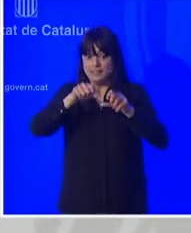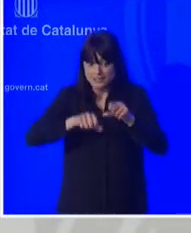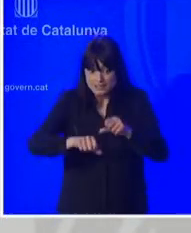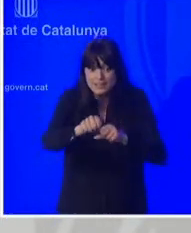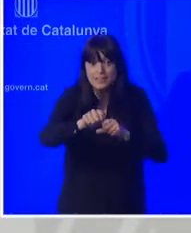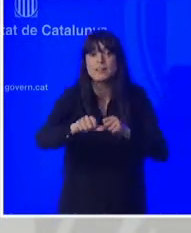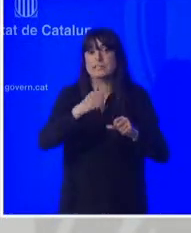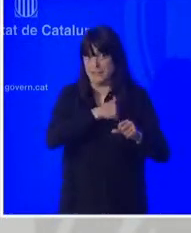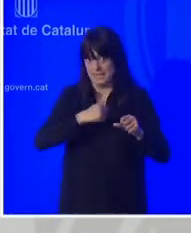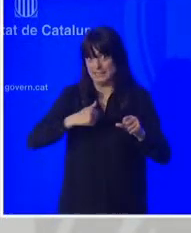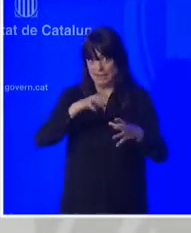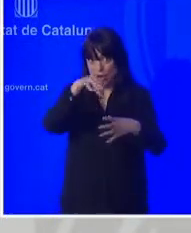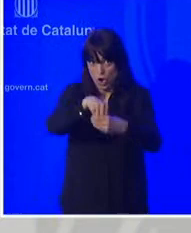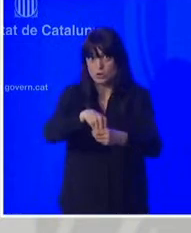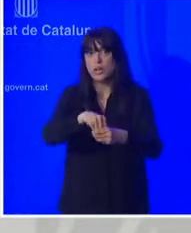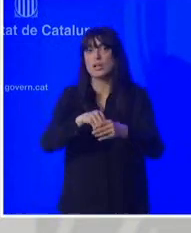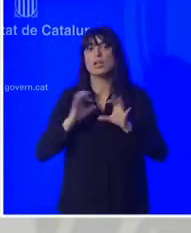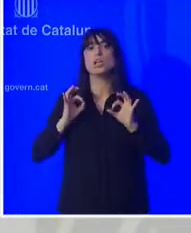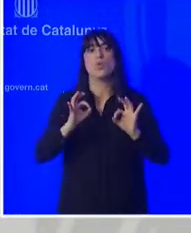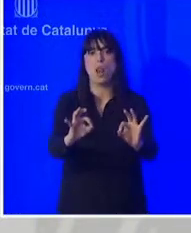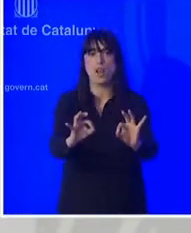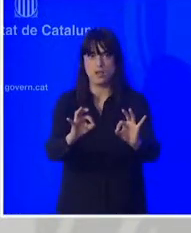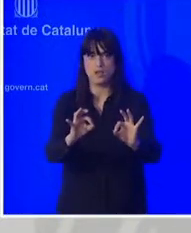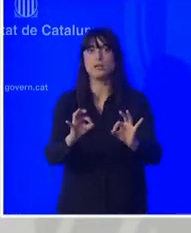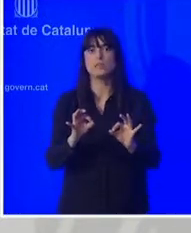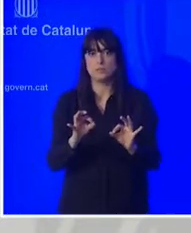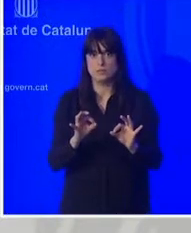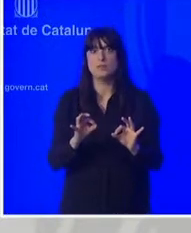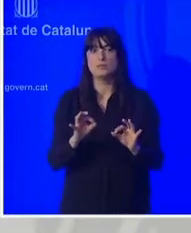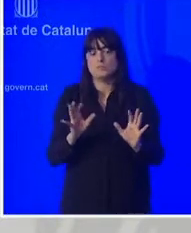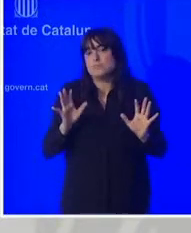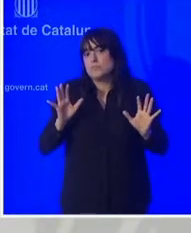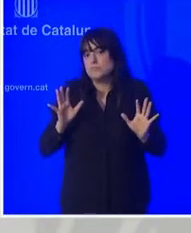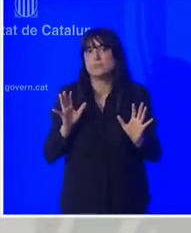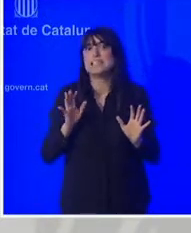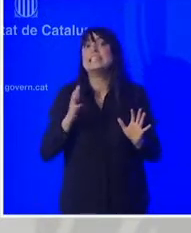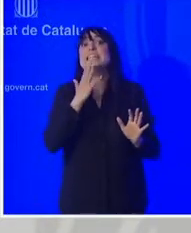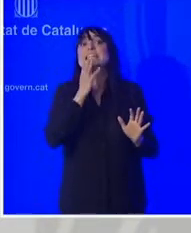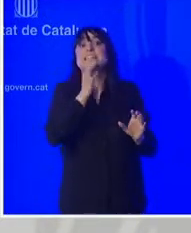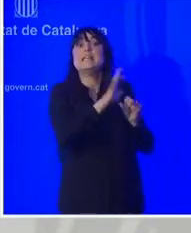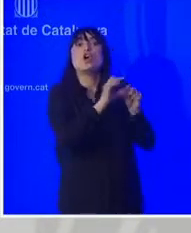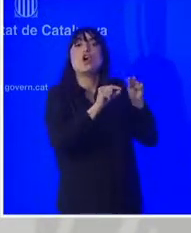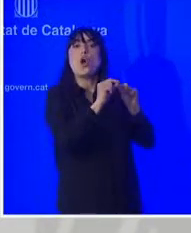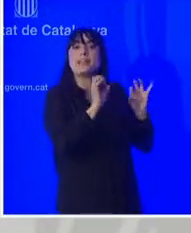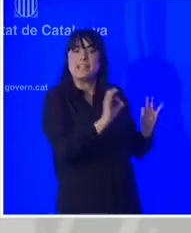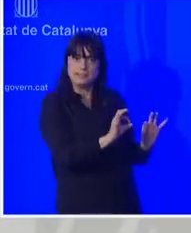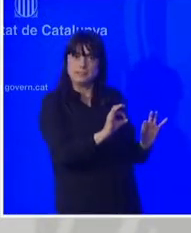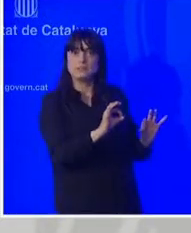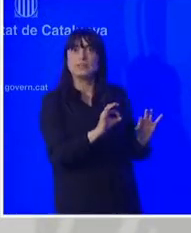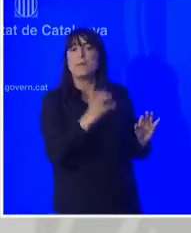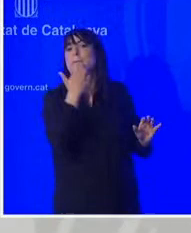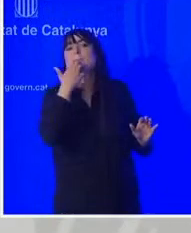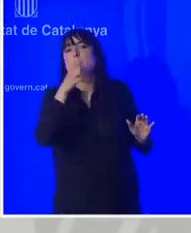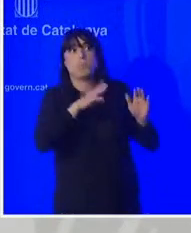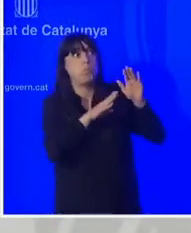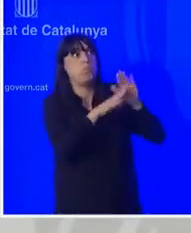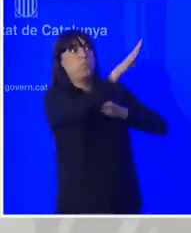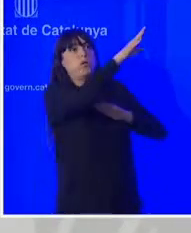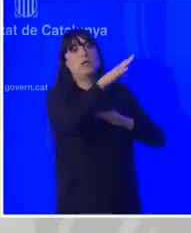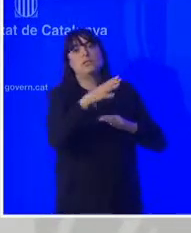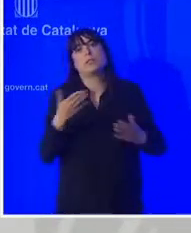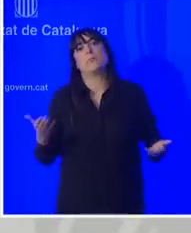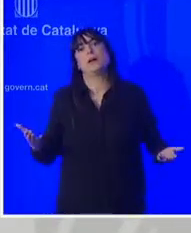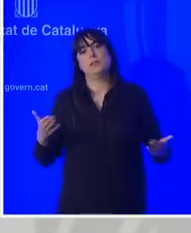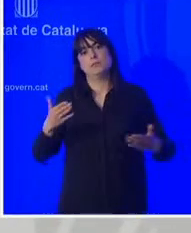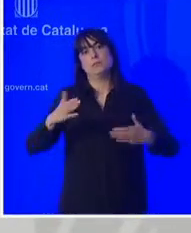això sempre sempre que les dades epidemiològiques no canviïn la tendència i ens trobéssim amb un increment desmesurat esperem